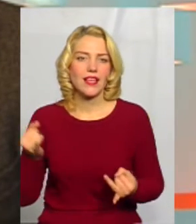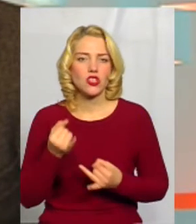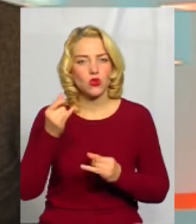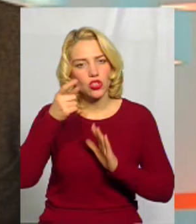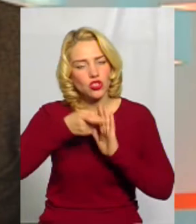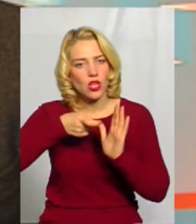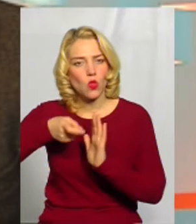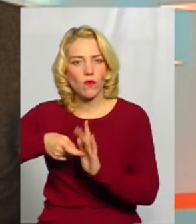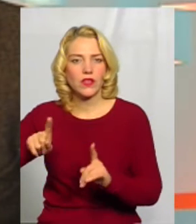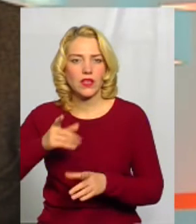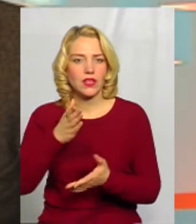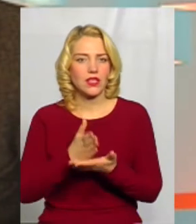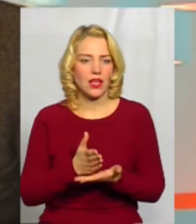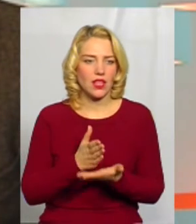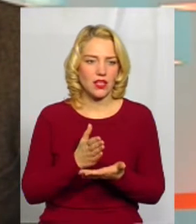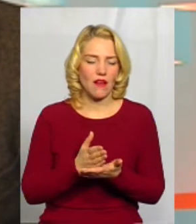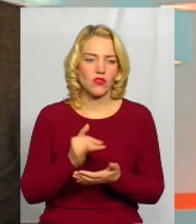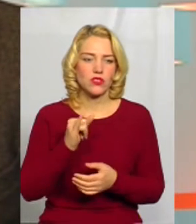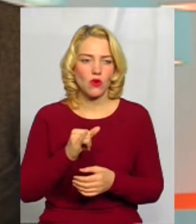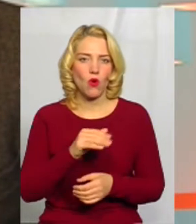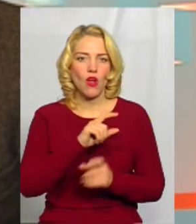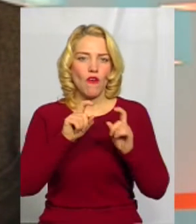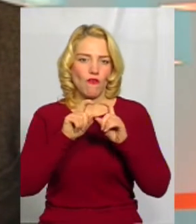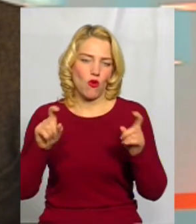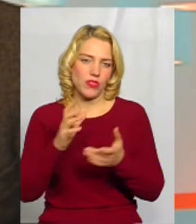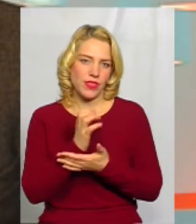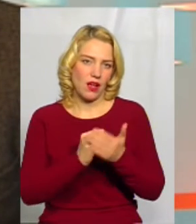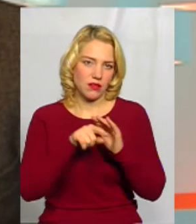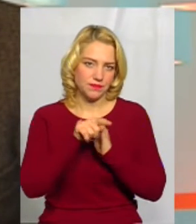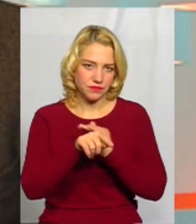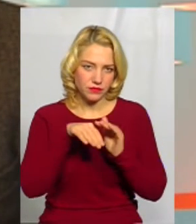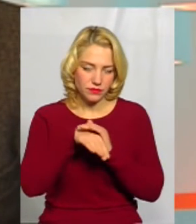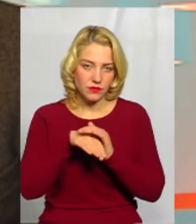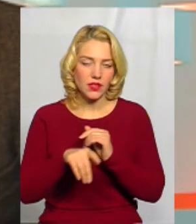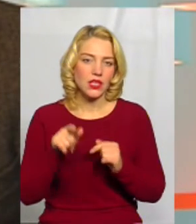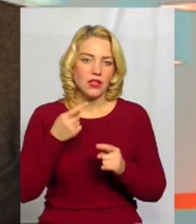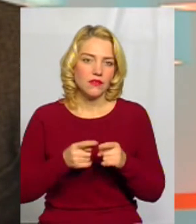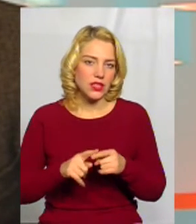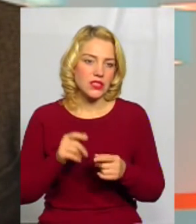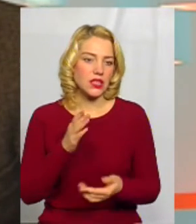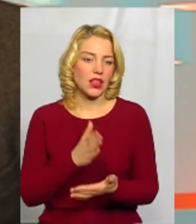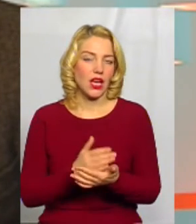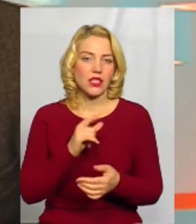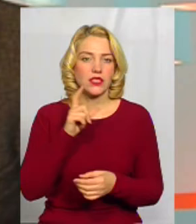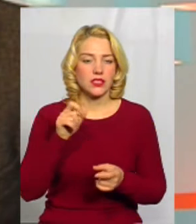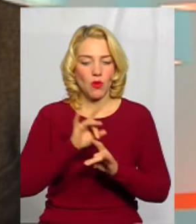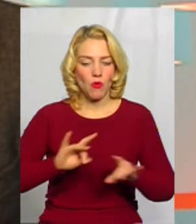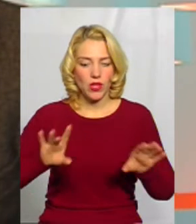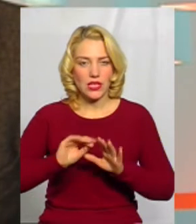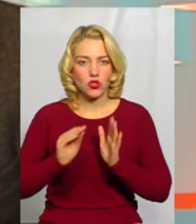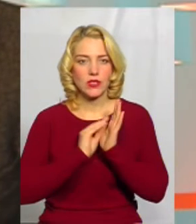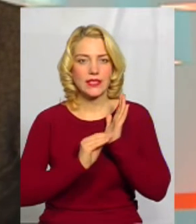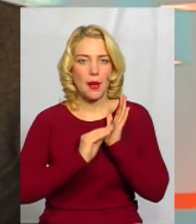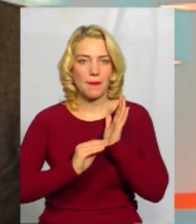тільки в заповіднику Меджибіш, у фондах. Ось. Він складається з пояснювальної